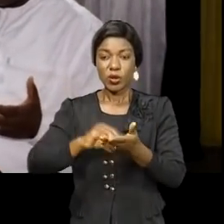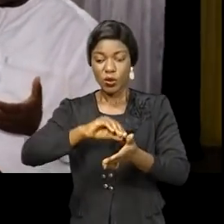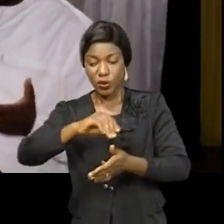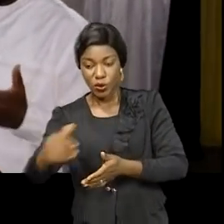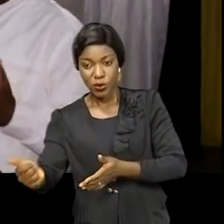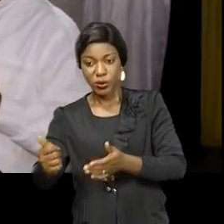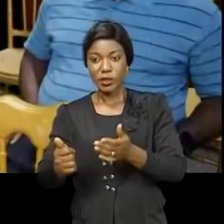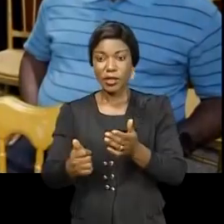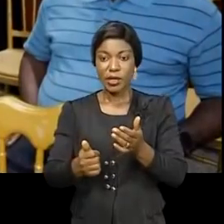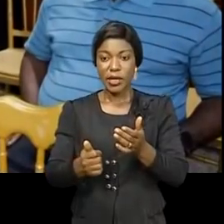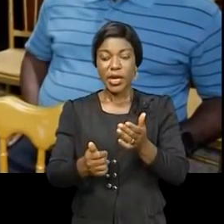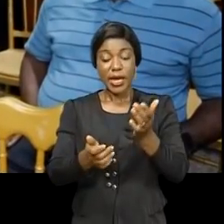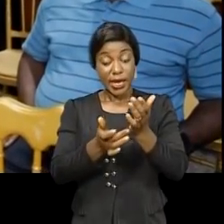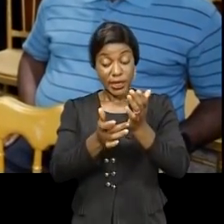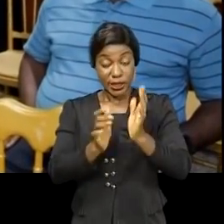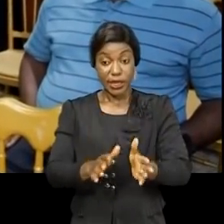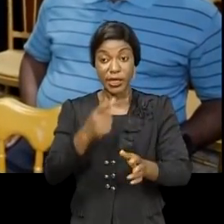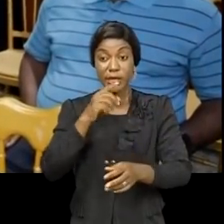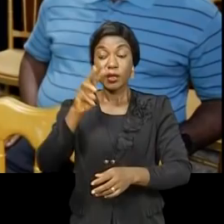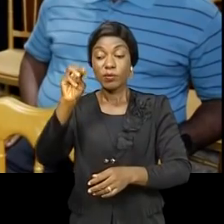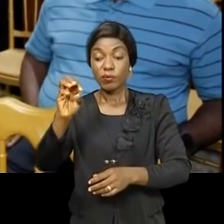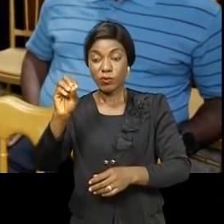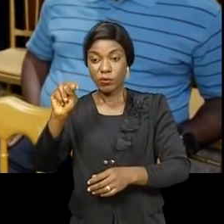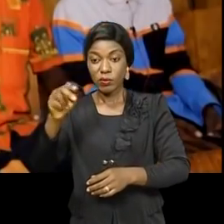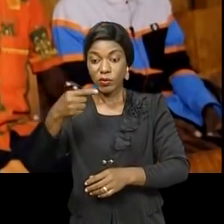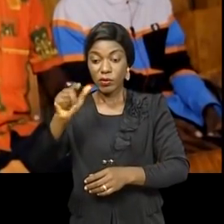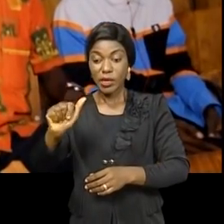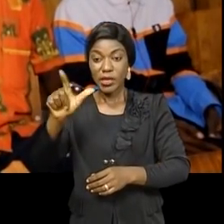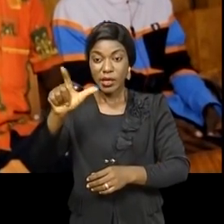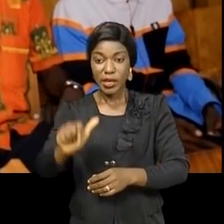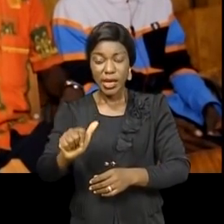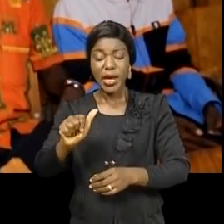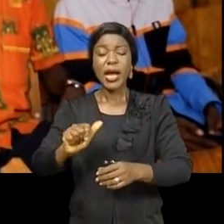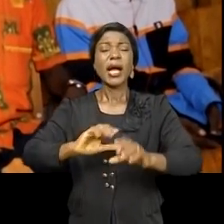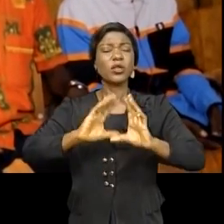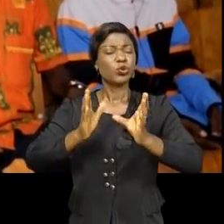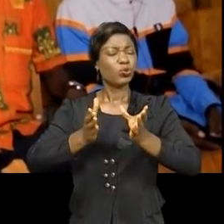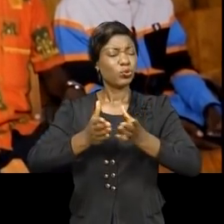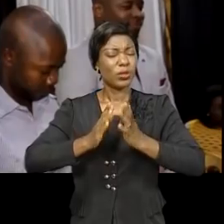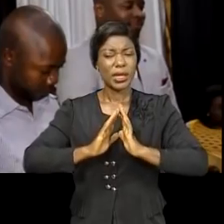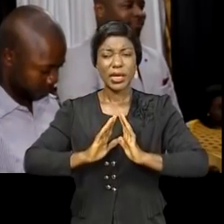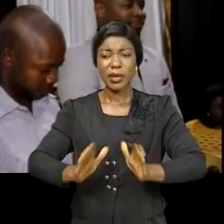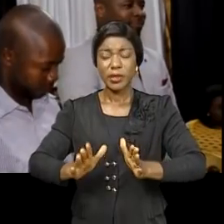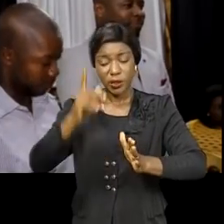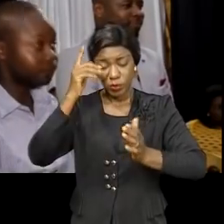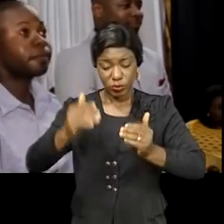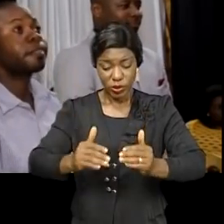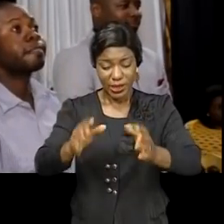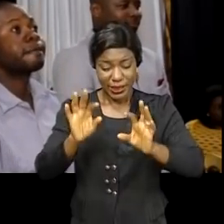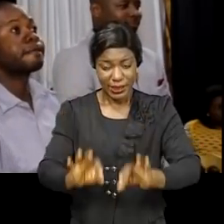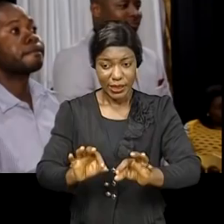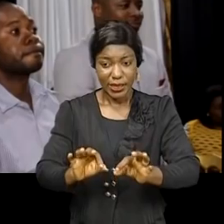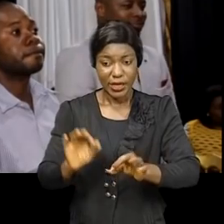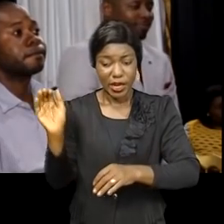-Robert Ndi Bonjoli, Mongala dispose de quatre atouts majeurs pour son décollage effectif, à savoir la terre, la forêt,